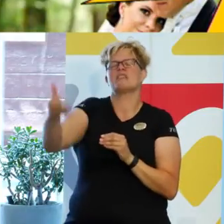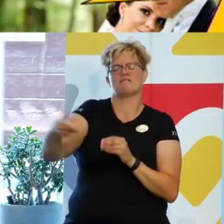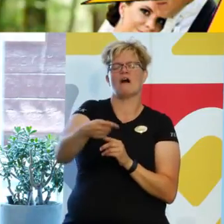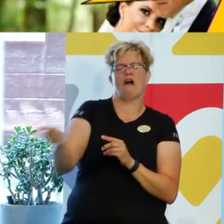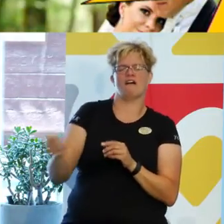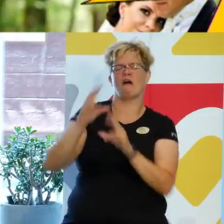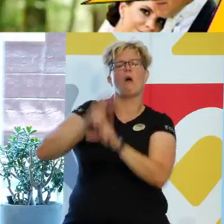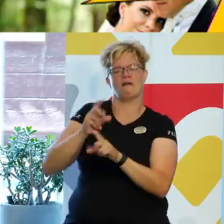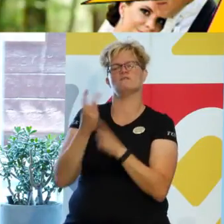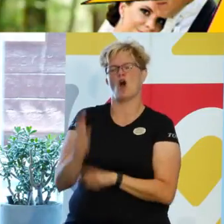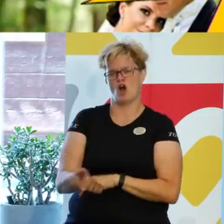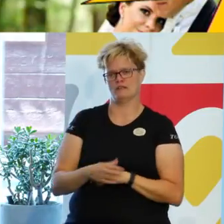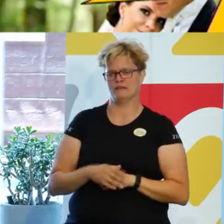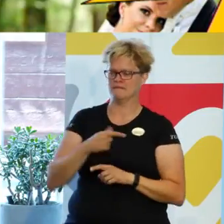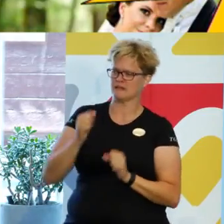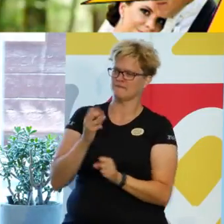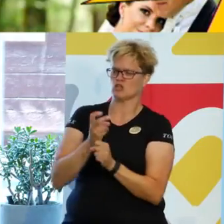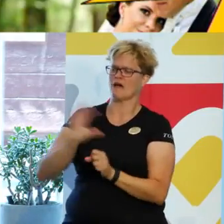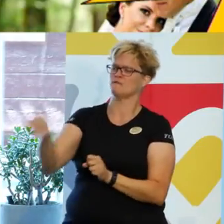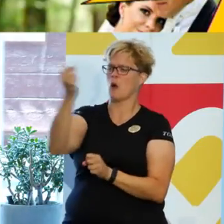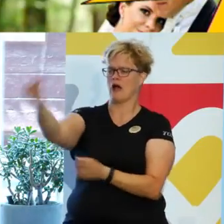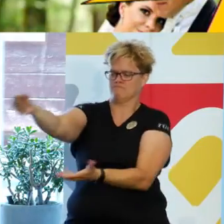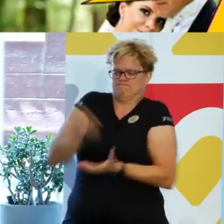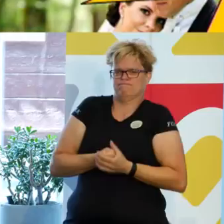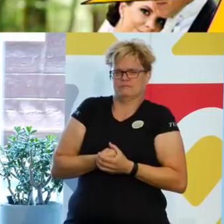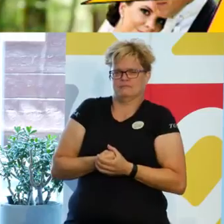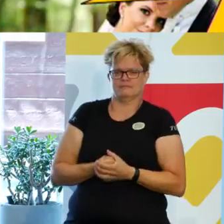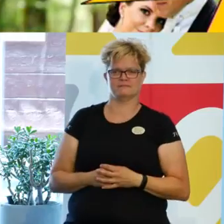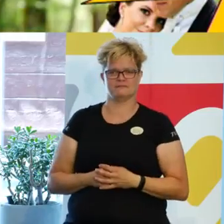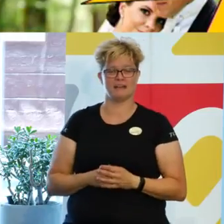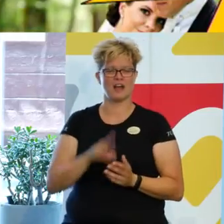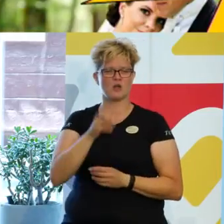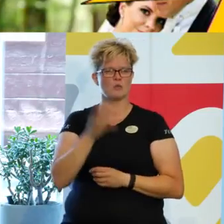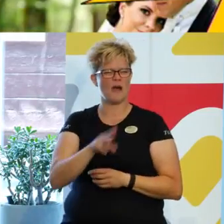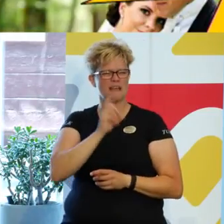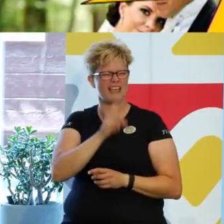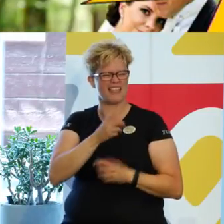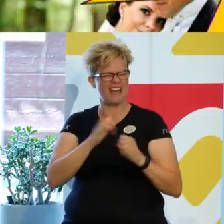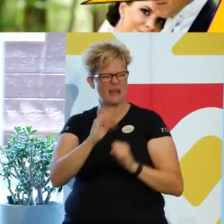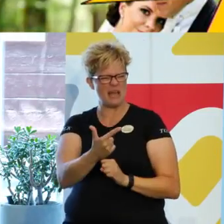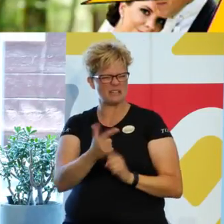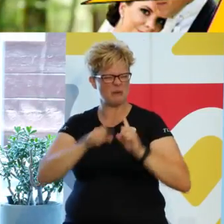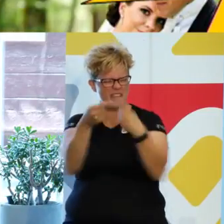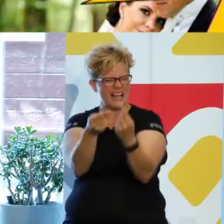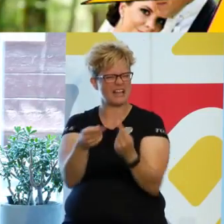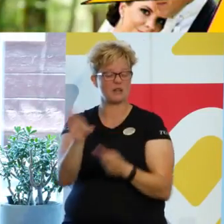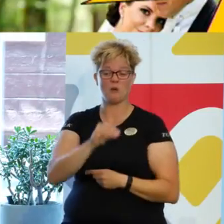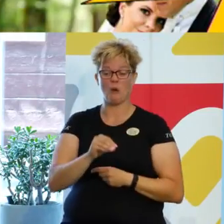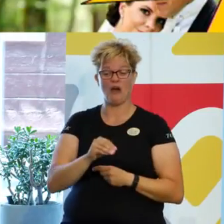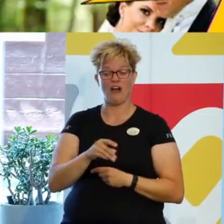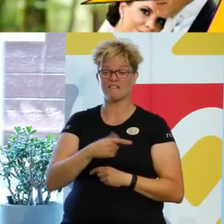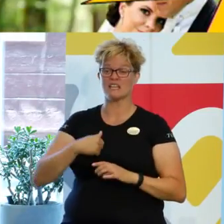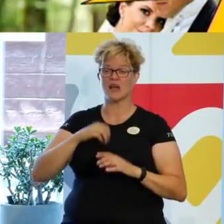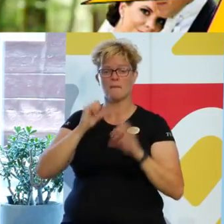vi ska få med in på något sätt. I normkritisk verksamhetsutveckling så